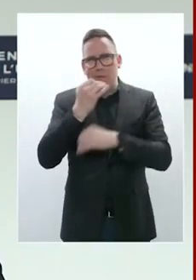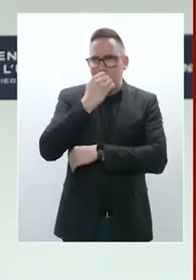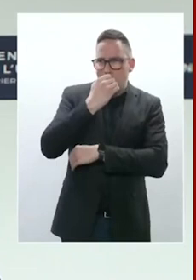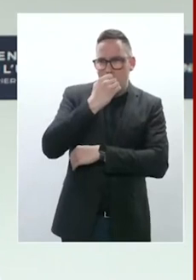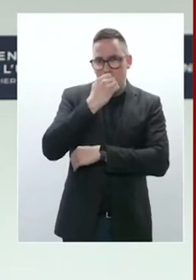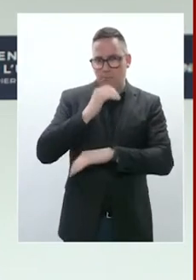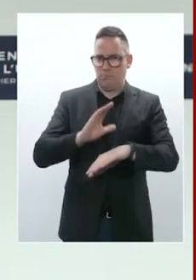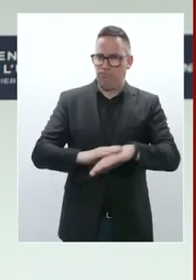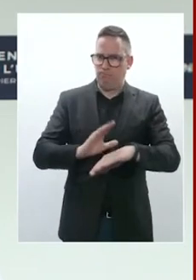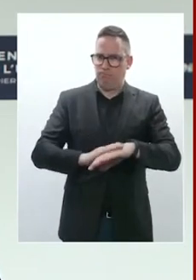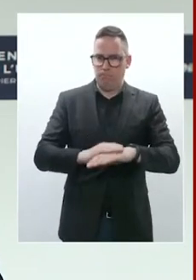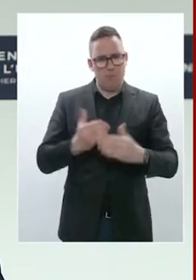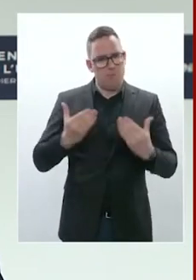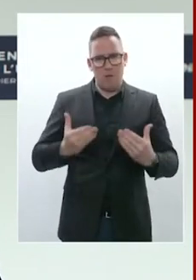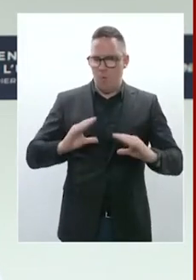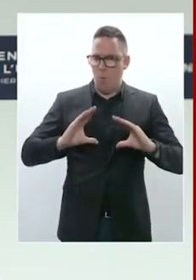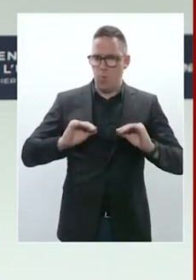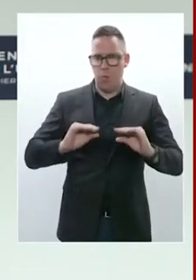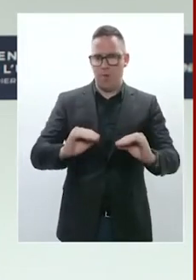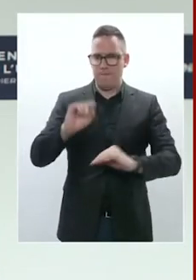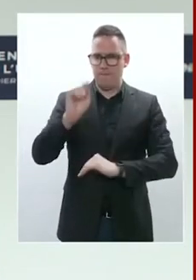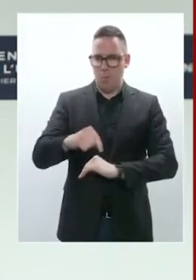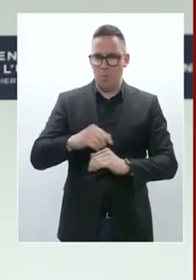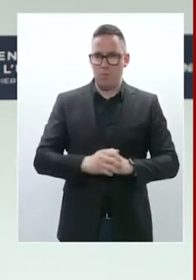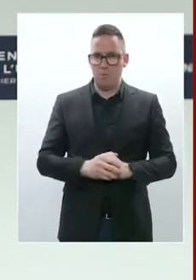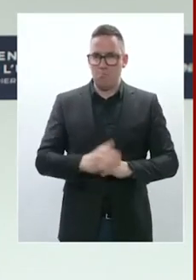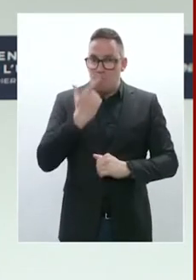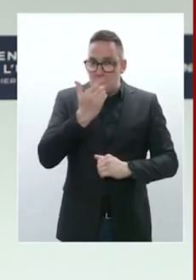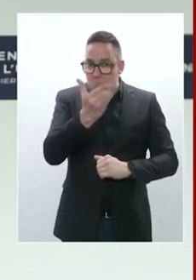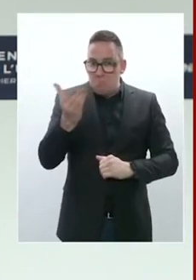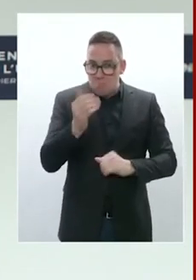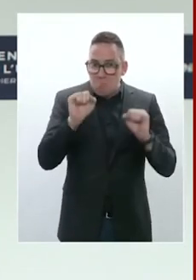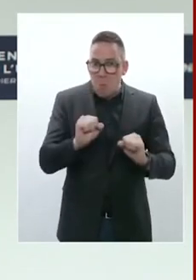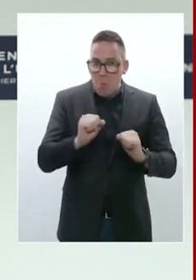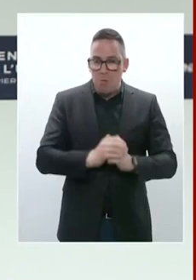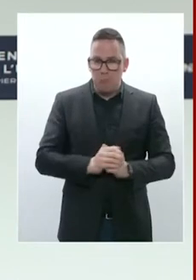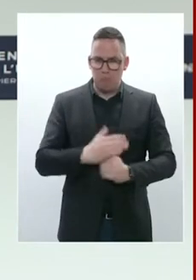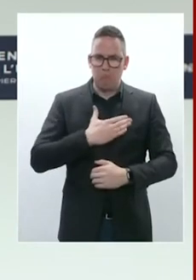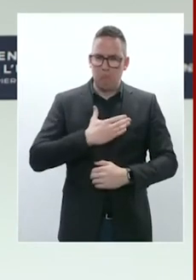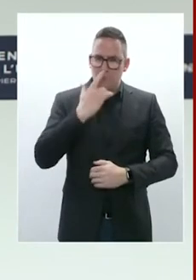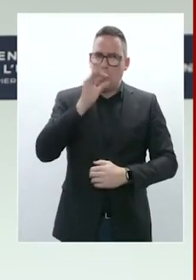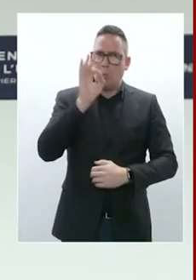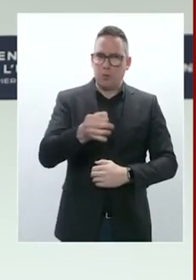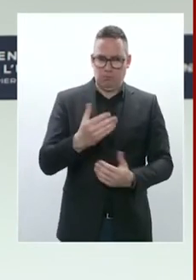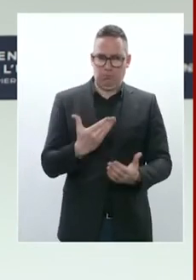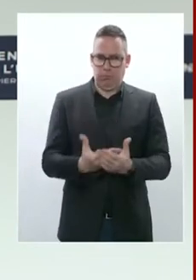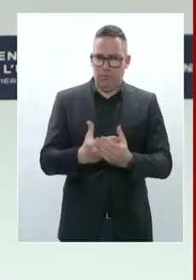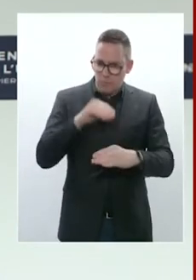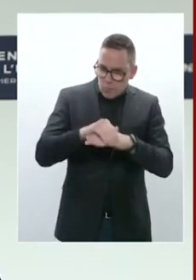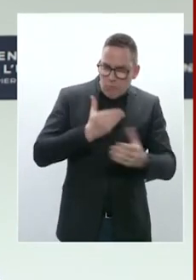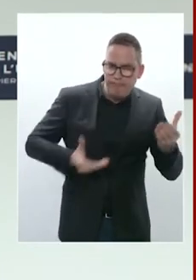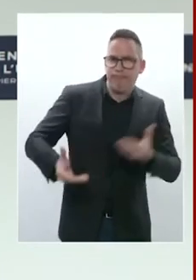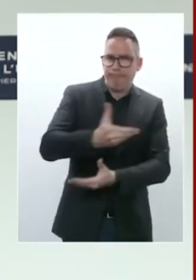si nous sommes capables ou pas. Ma conviction est oui, c'était l'un des objectifs de la réunion de ce soir. Nous sommes résolus, en effet,